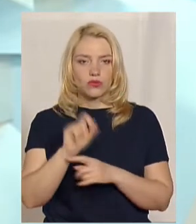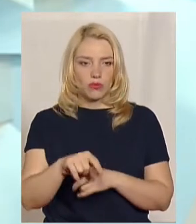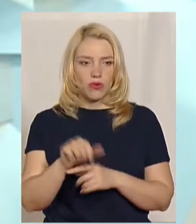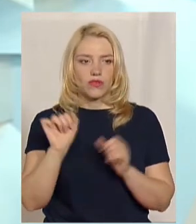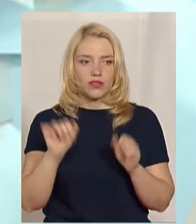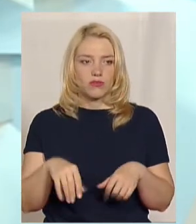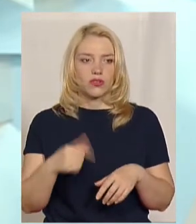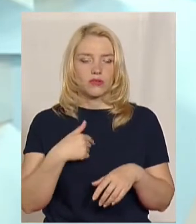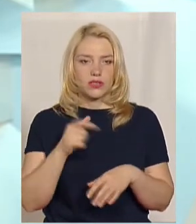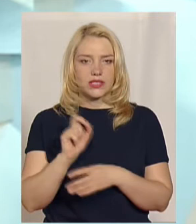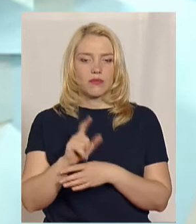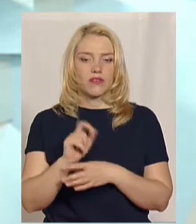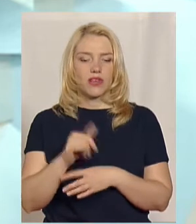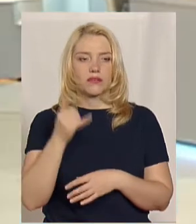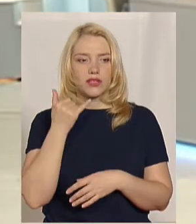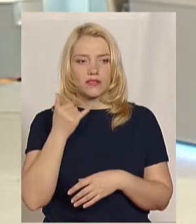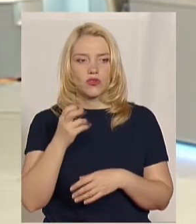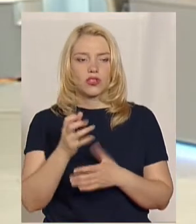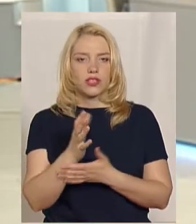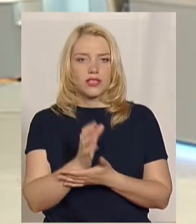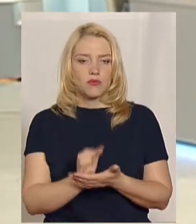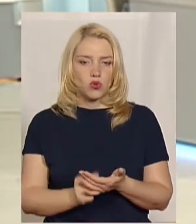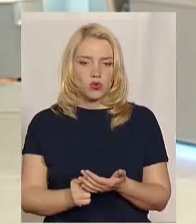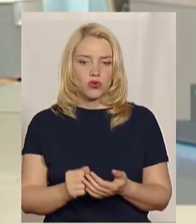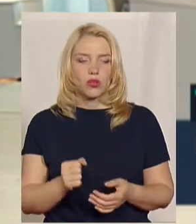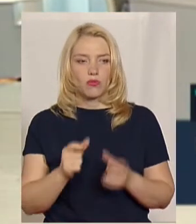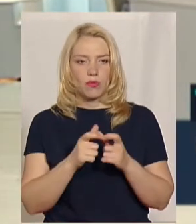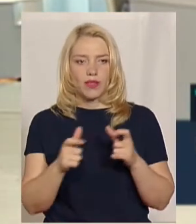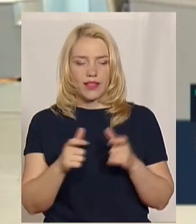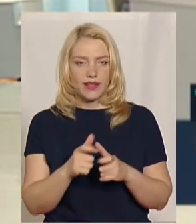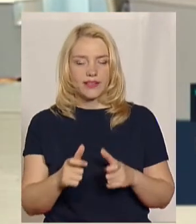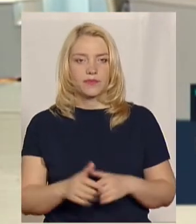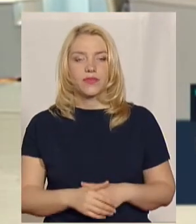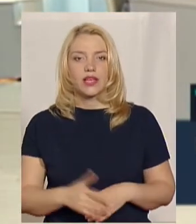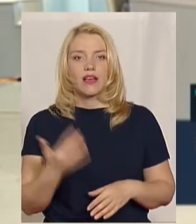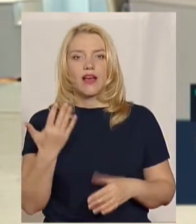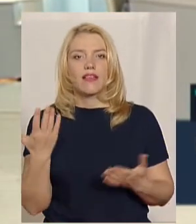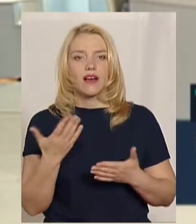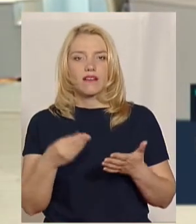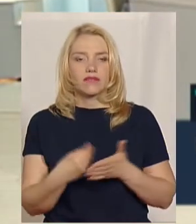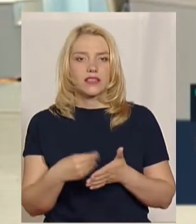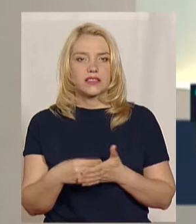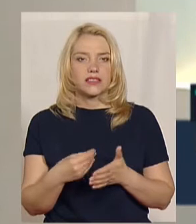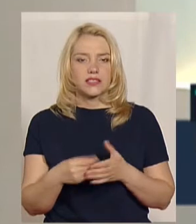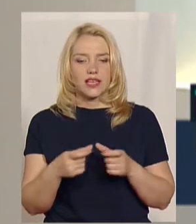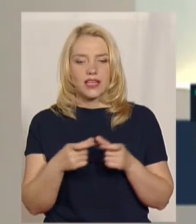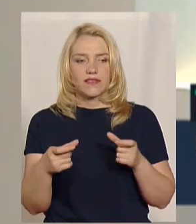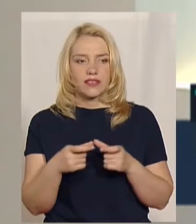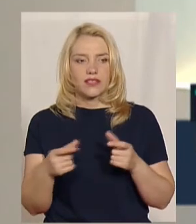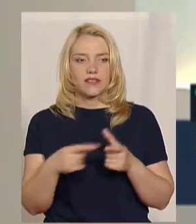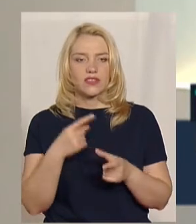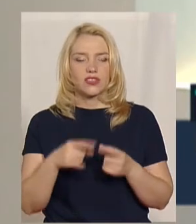замовляємо, залишаємо і бронюємо. І вони можуть прийти його забрати просто. Яка вартість квитків? Власне, чи